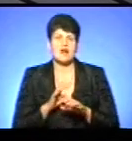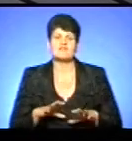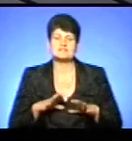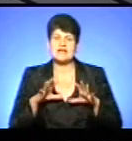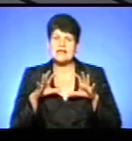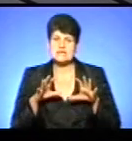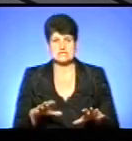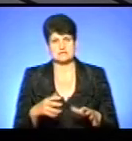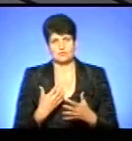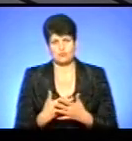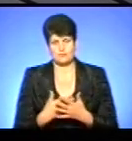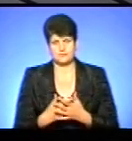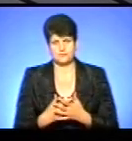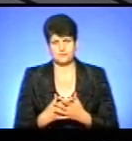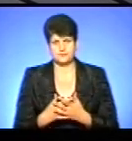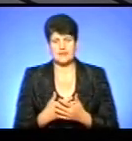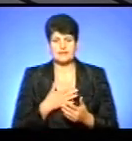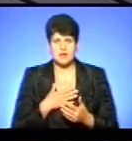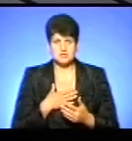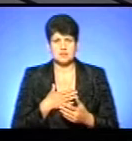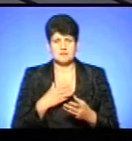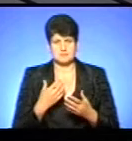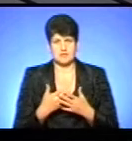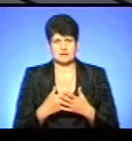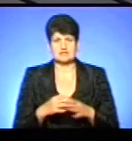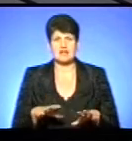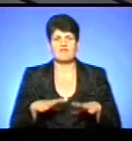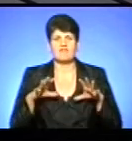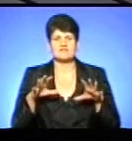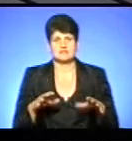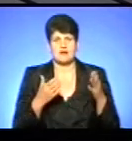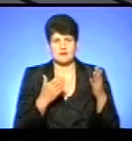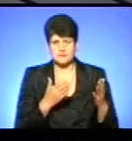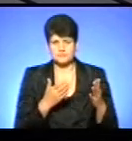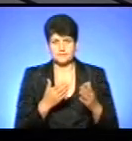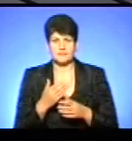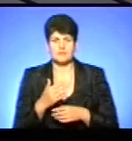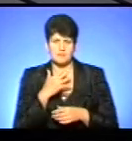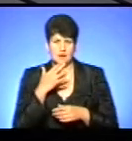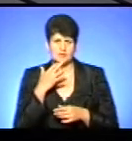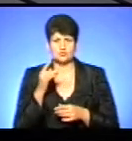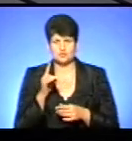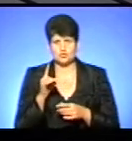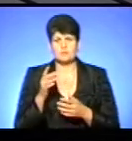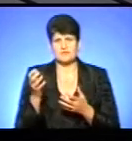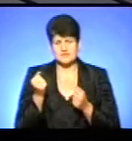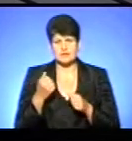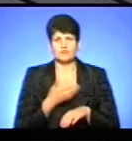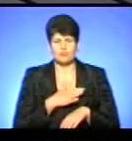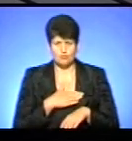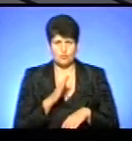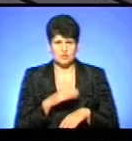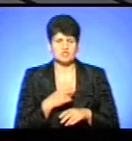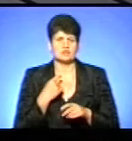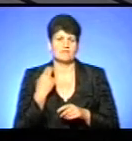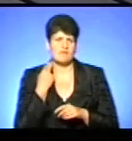в нас наша модель охорони здоров'я більш подібна до Австралії. Хоча багато чого ми прийняли і в Польщі, і в